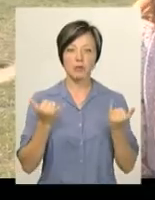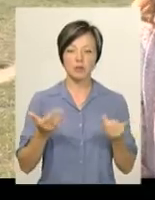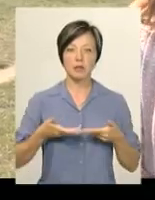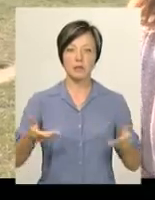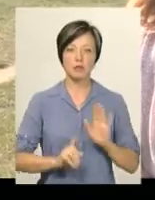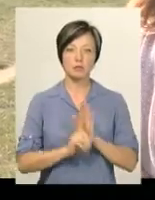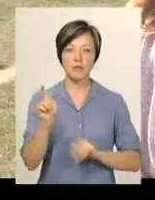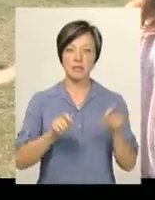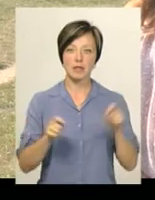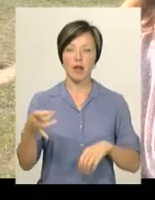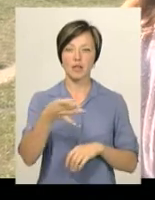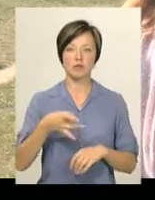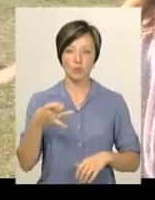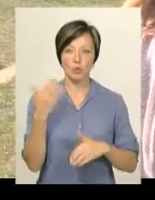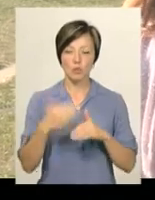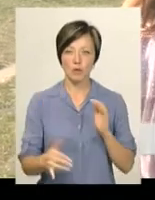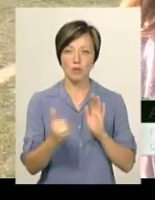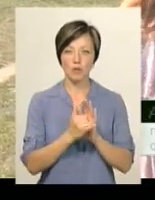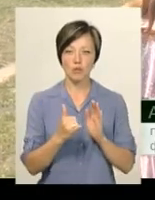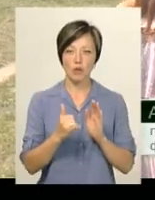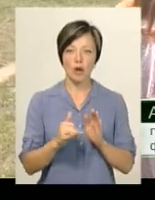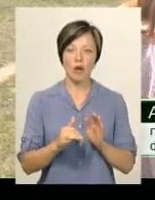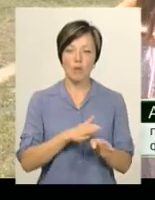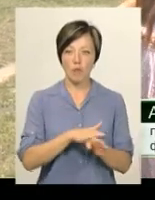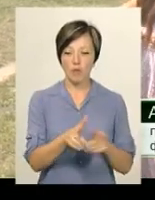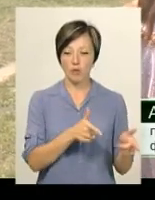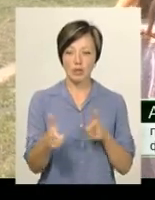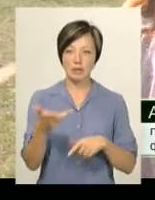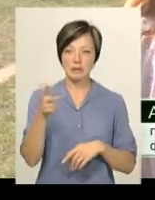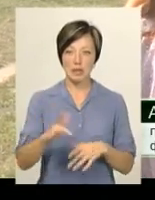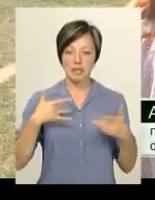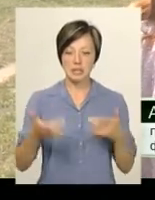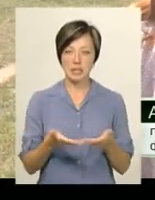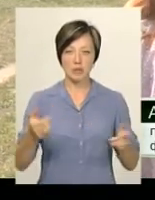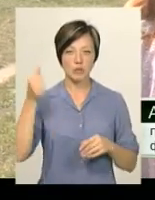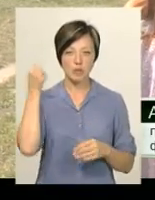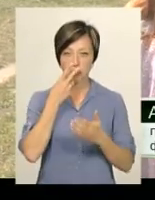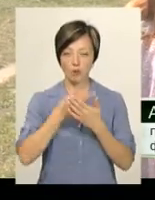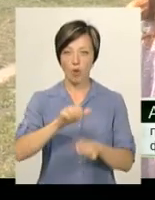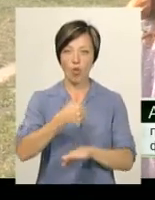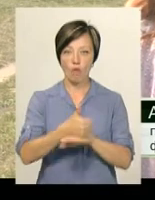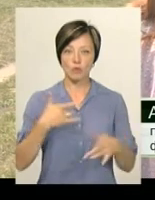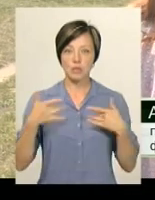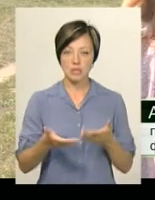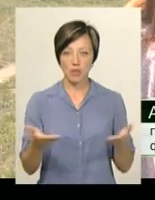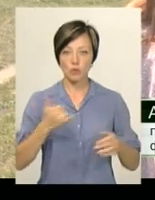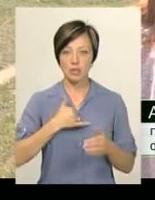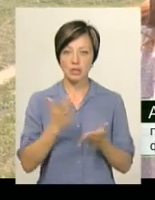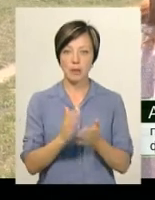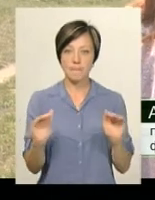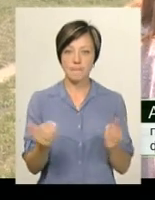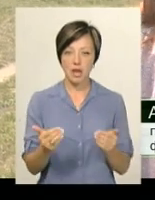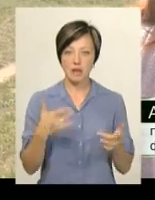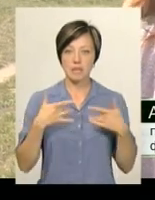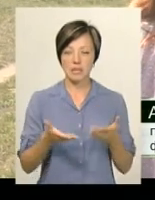розпочинаємо фестиваль «Республіка». Вже встановили повністю бойова готовність три сцени. Позаду нас ми можемо бачити головну сцену, також у нас є мала сцена.